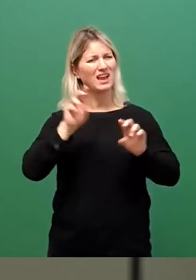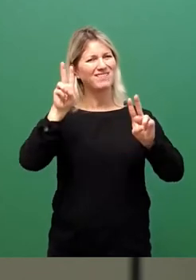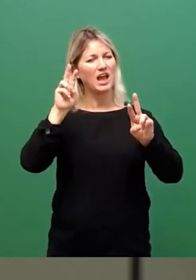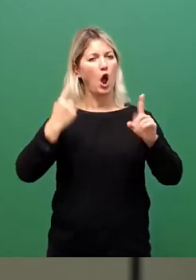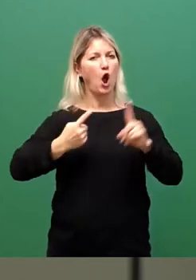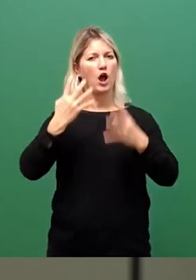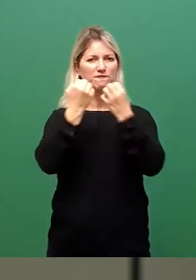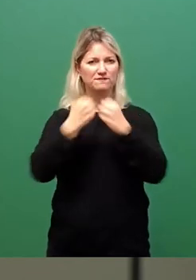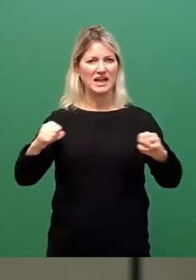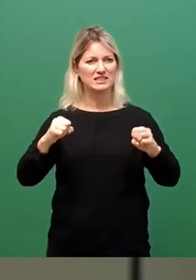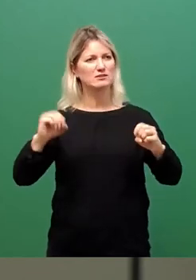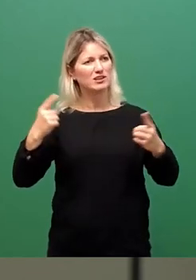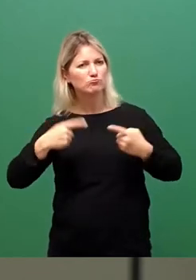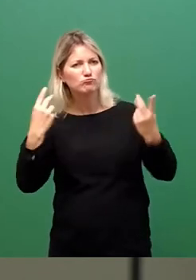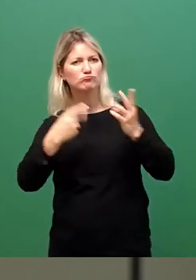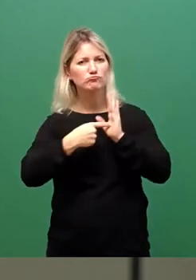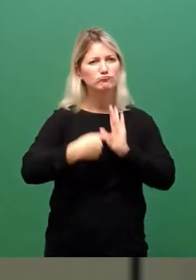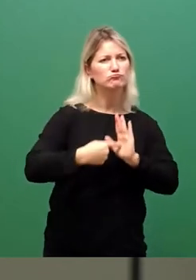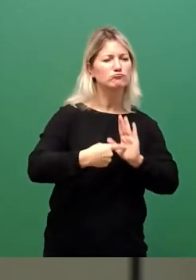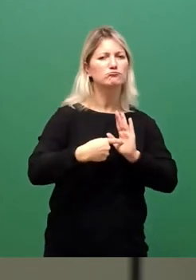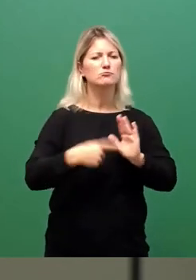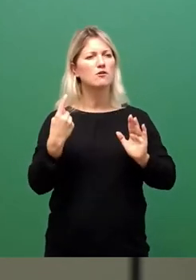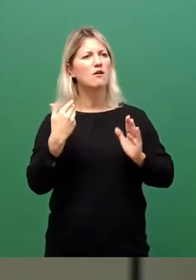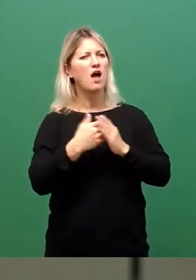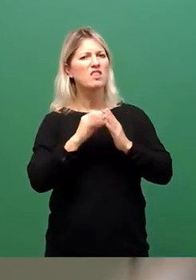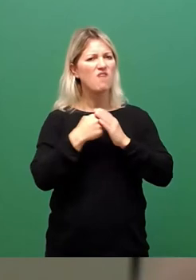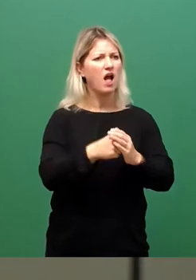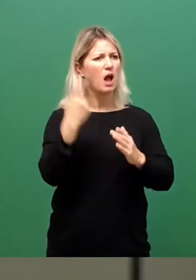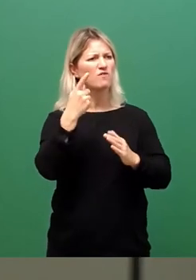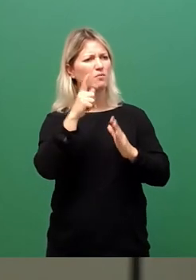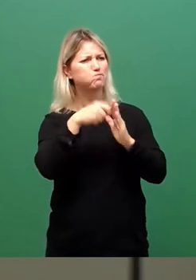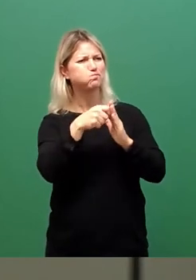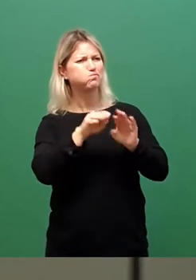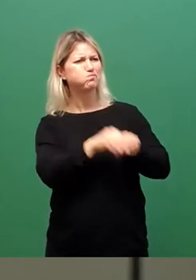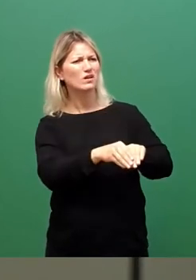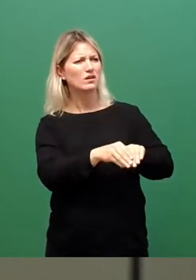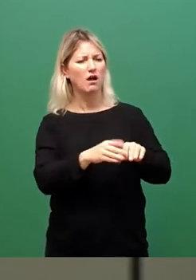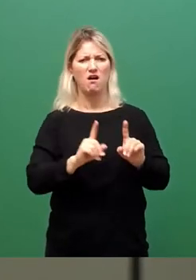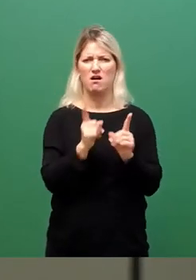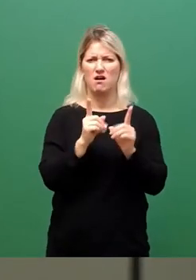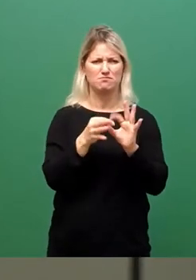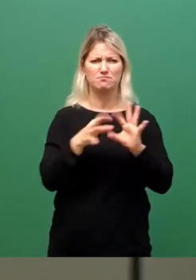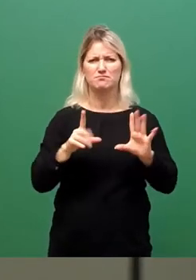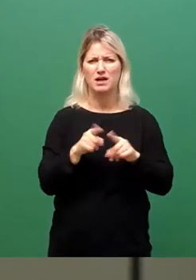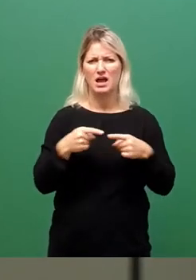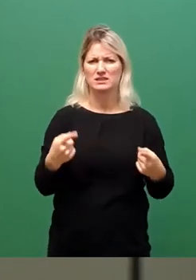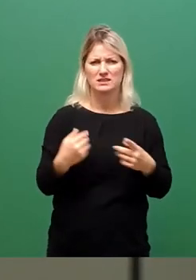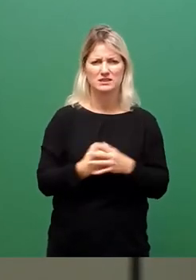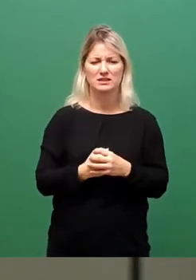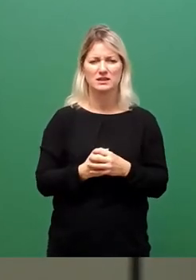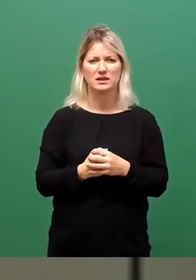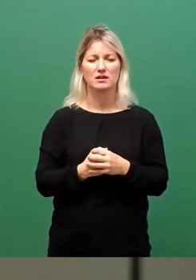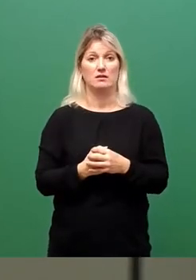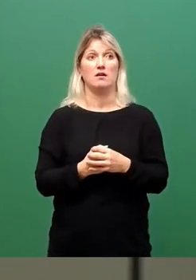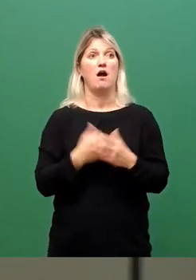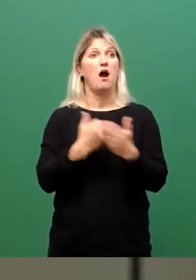ja, despektierlichen Zusammenhang bringen. Im Übrigen, klar, vier Wochen erscheinen auf